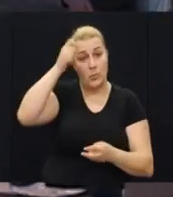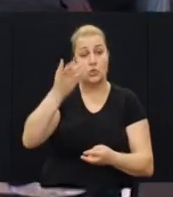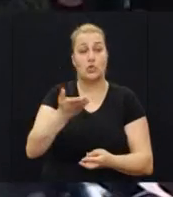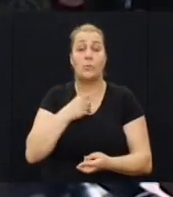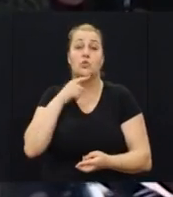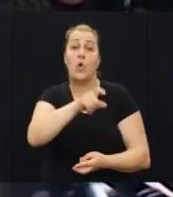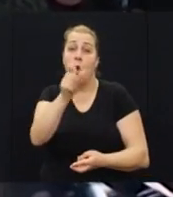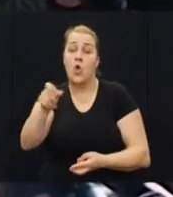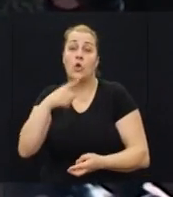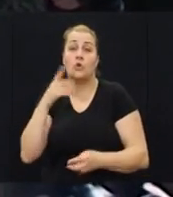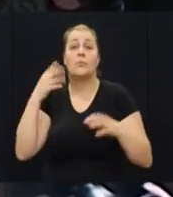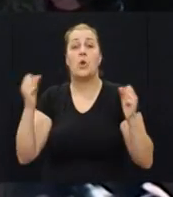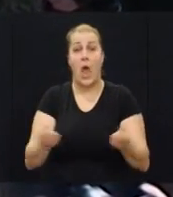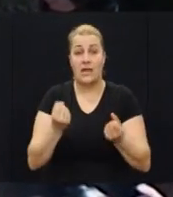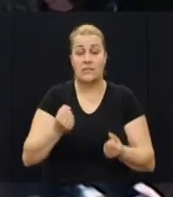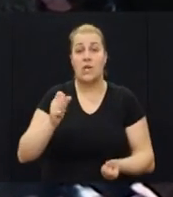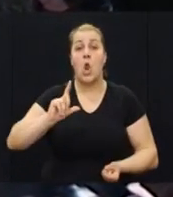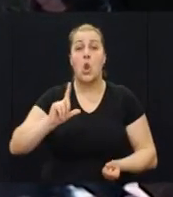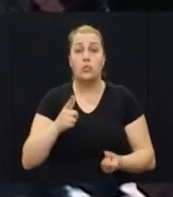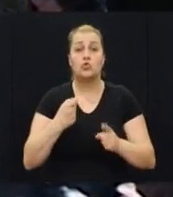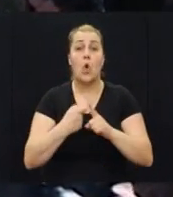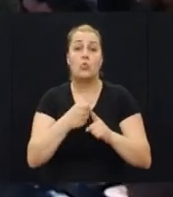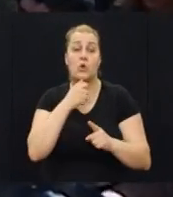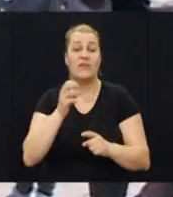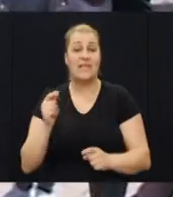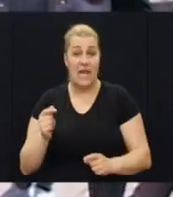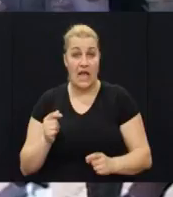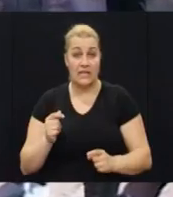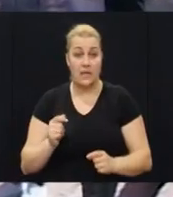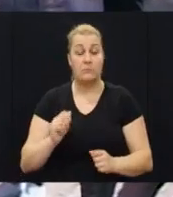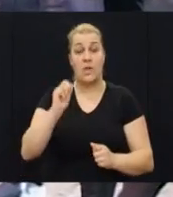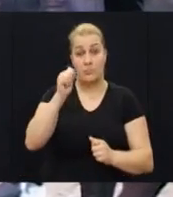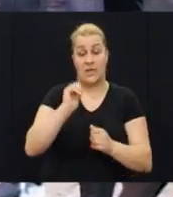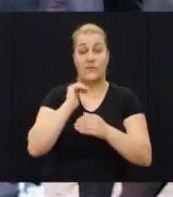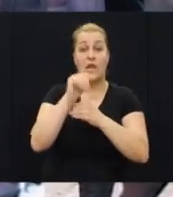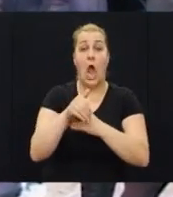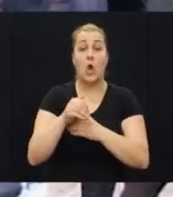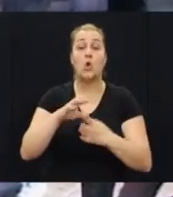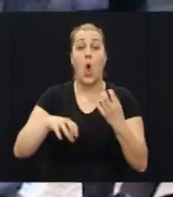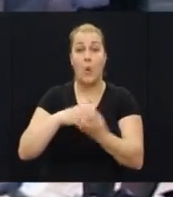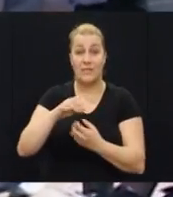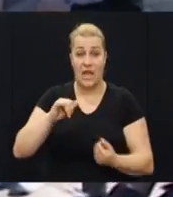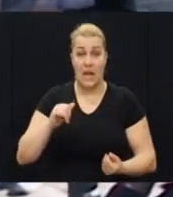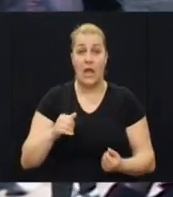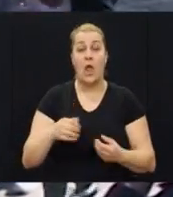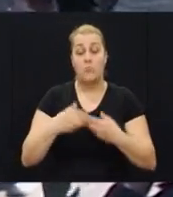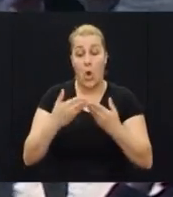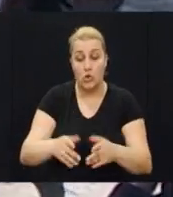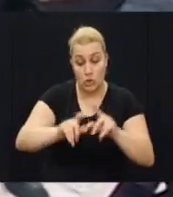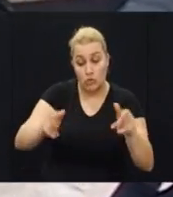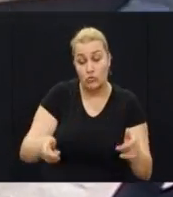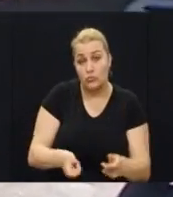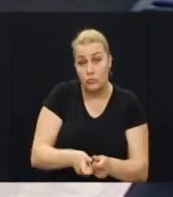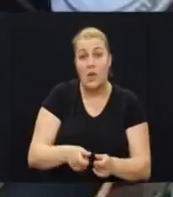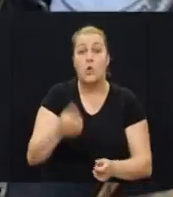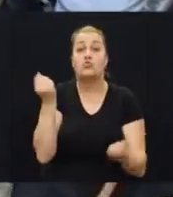sudirnici akciji na Plitvicama Lučko, Kumrovec i Rakitije. Prvi nakon obitelji Josipa Jovića vijanac su položili učenici osnovne